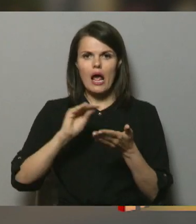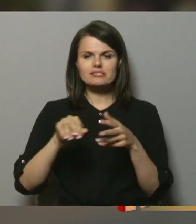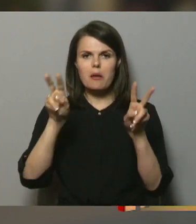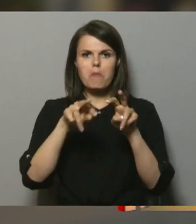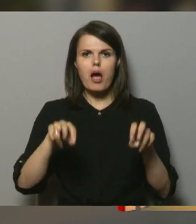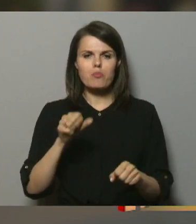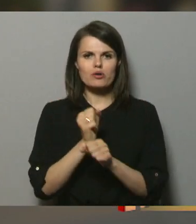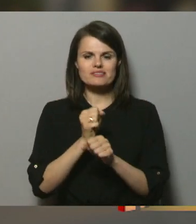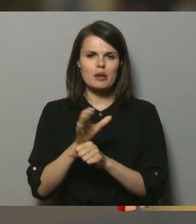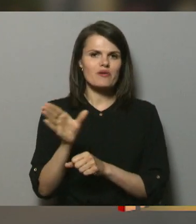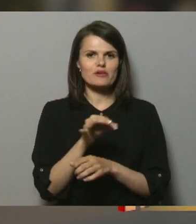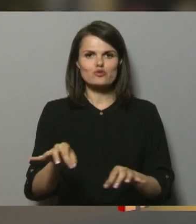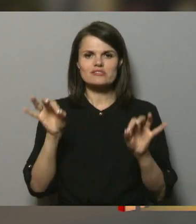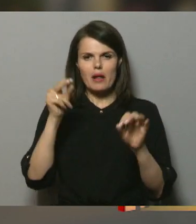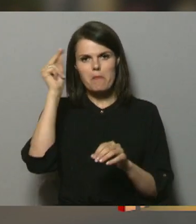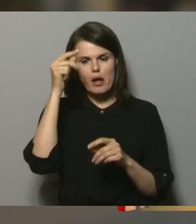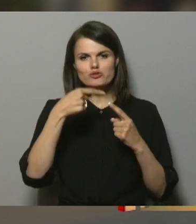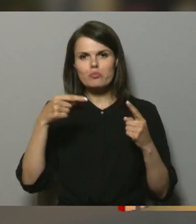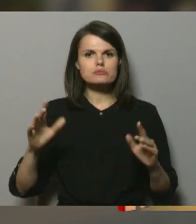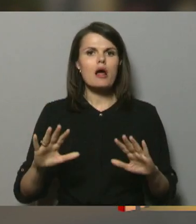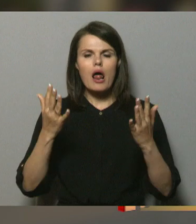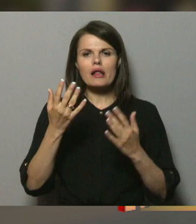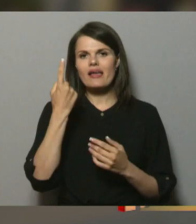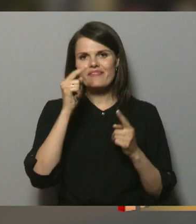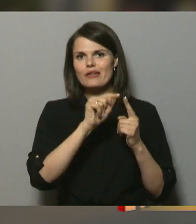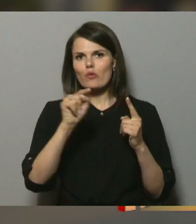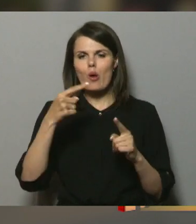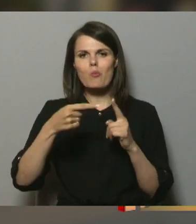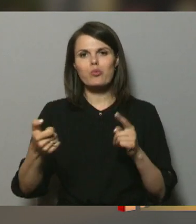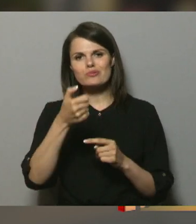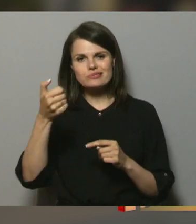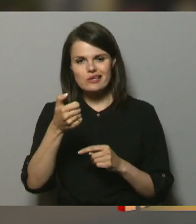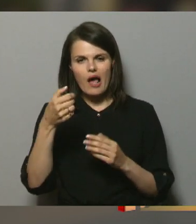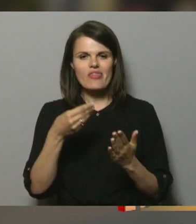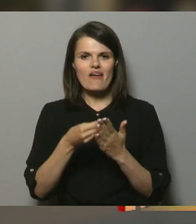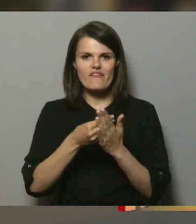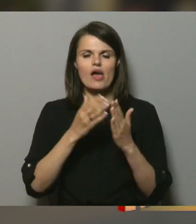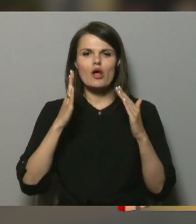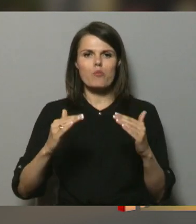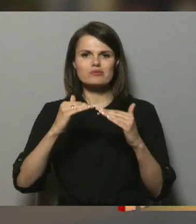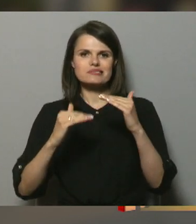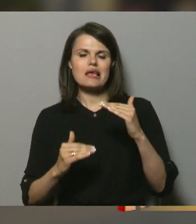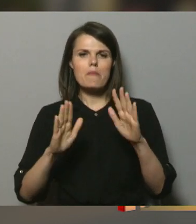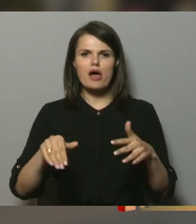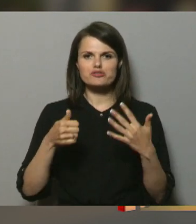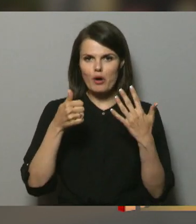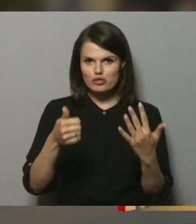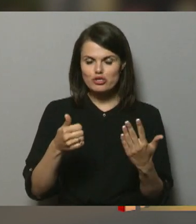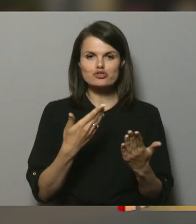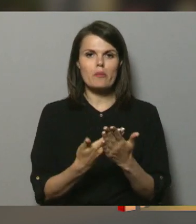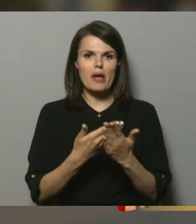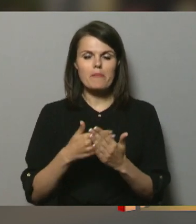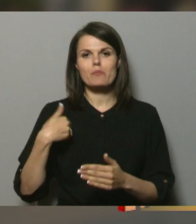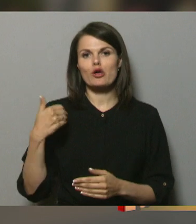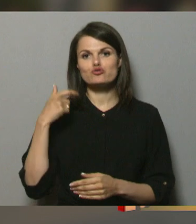visos svarīgajos mācību priekšmetos gadījumā, ja vienā no tiem pusgadu vai gadu vērtējums būs zemāks par sešām ballēm. Piemēram,